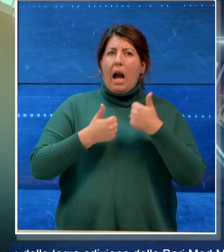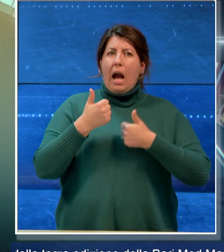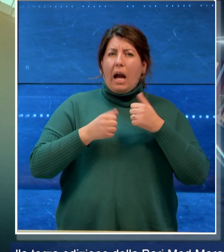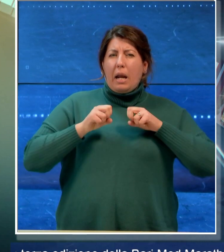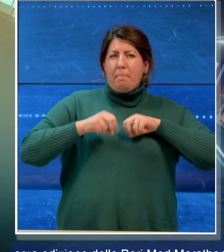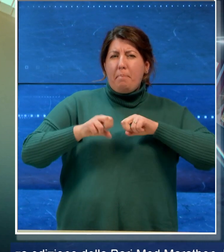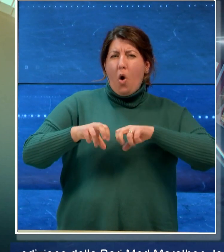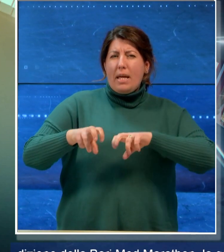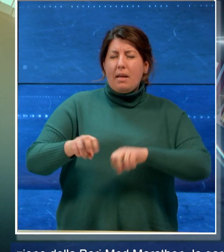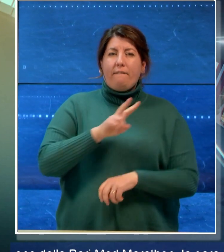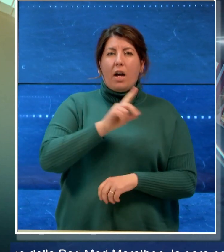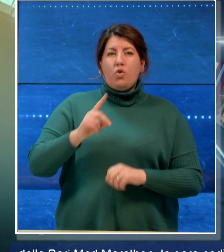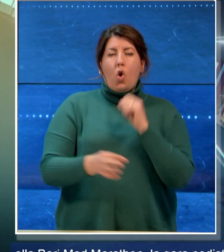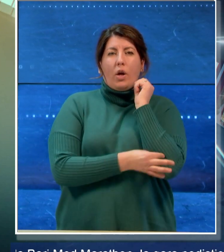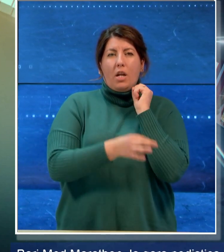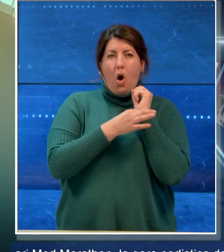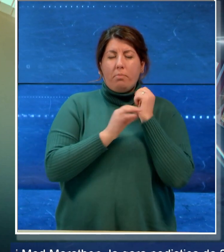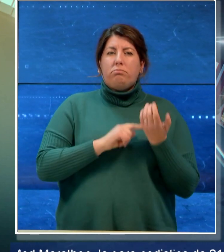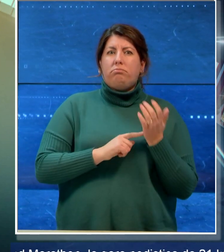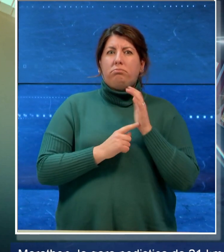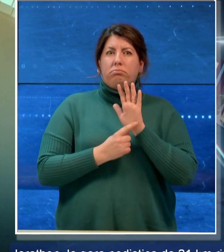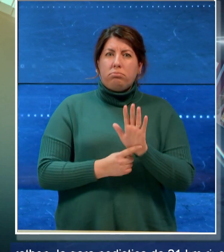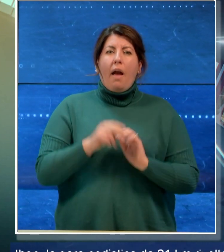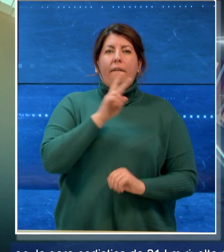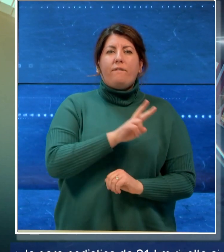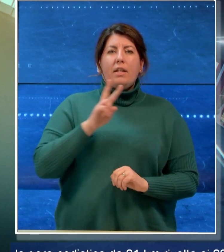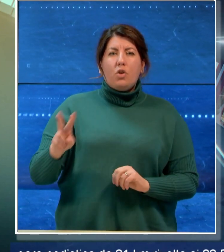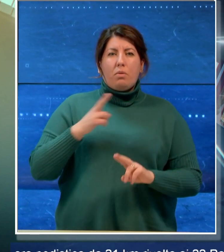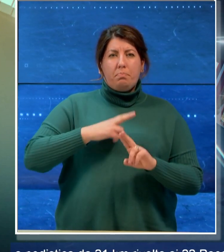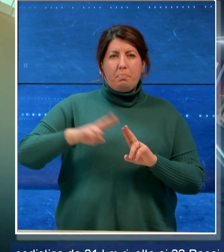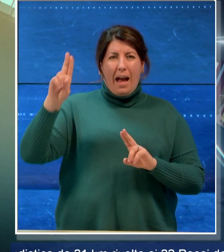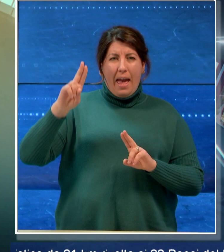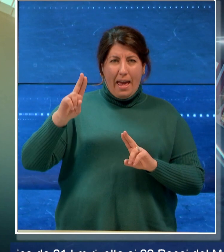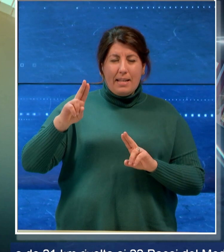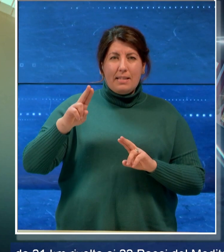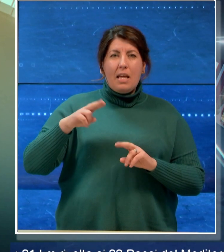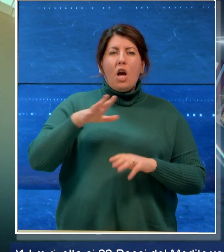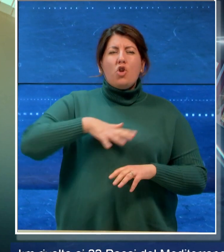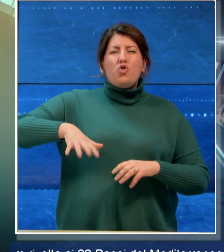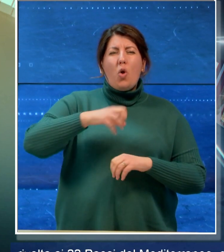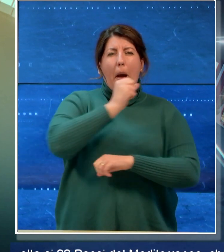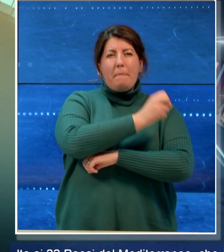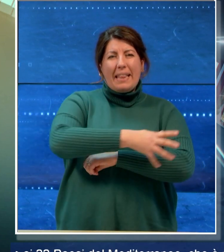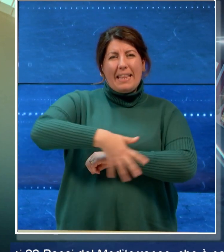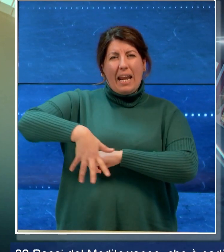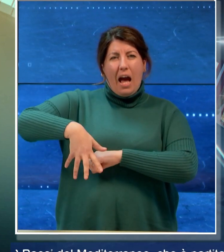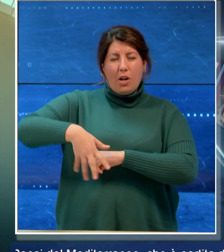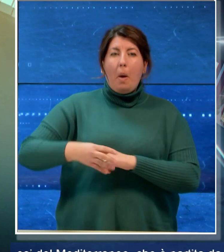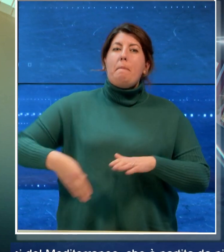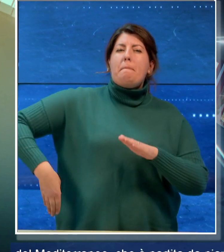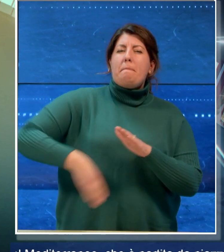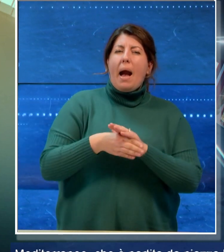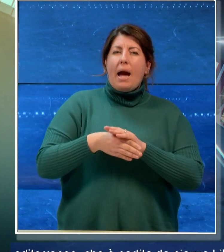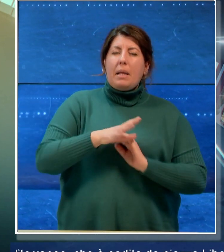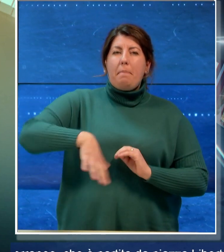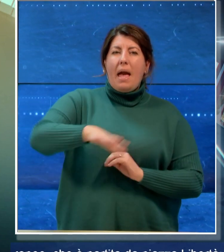chilometri rivolta a 22 paesi del Mediterraneo che è partita da Piazza